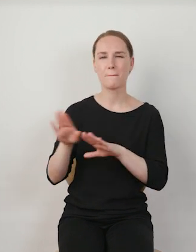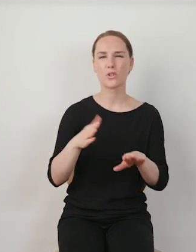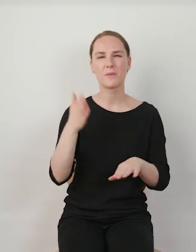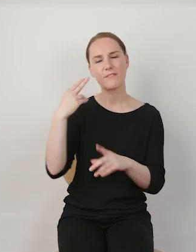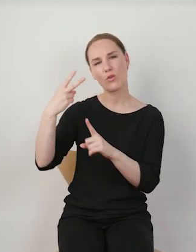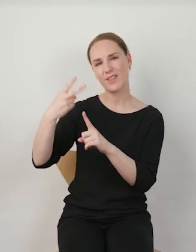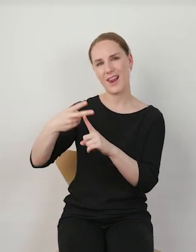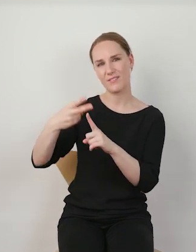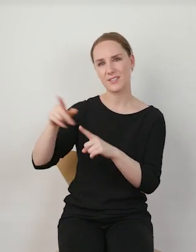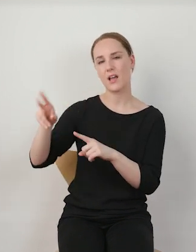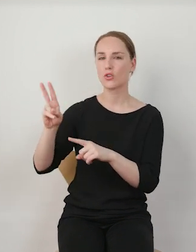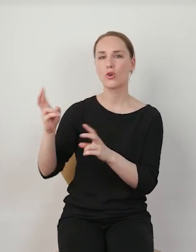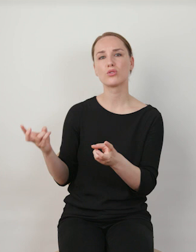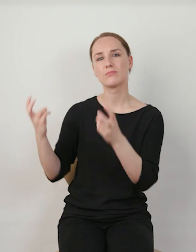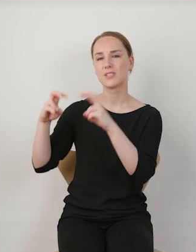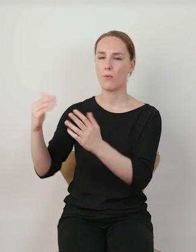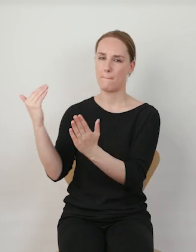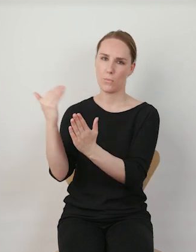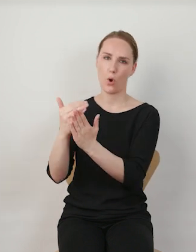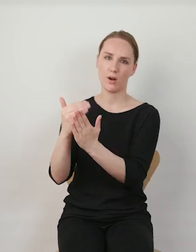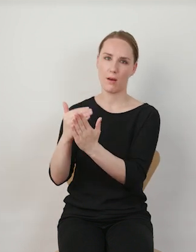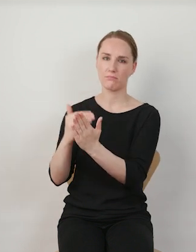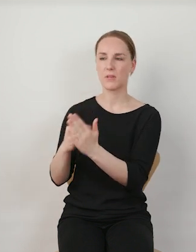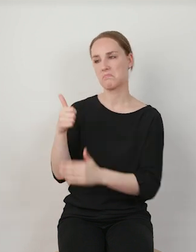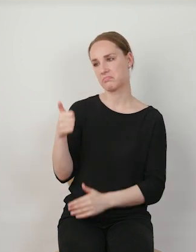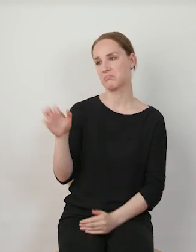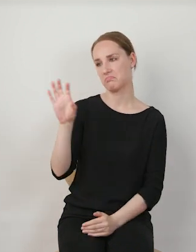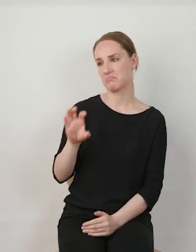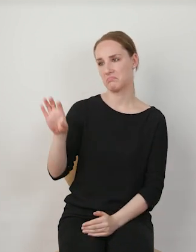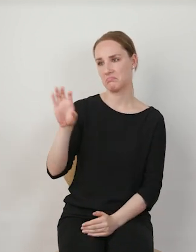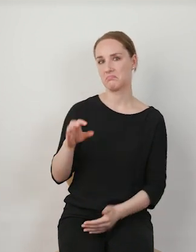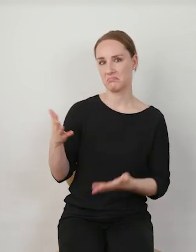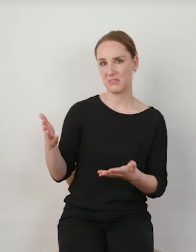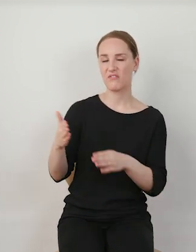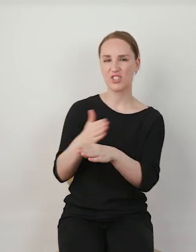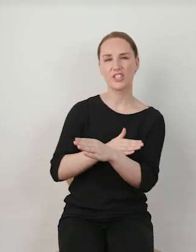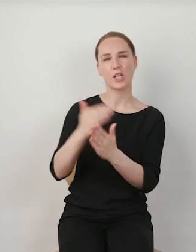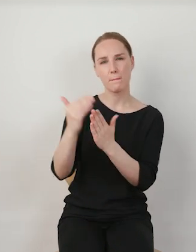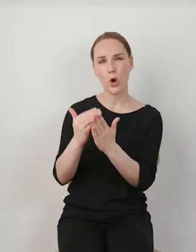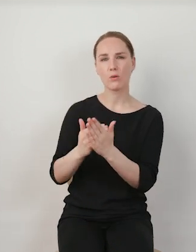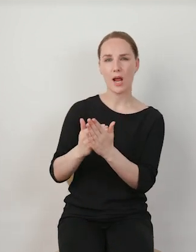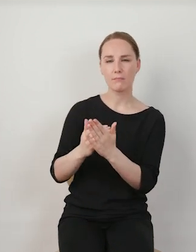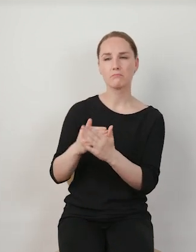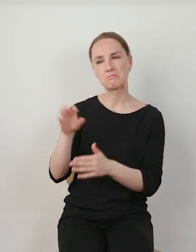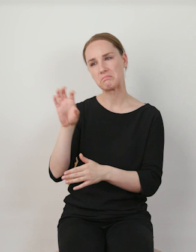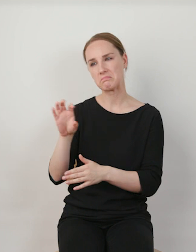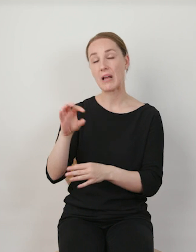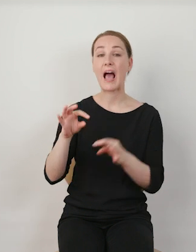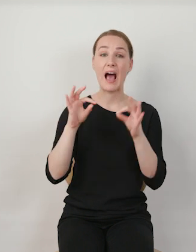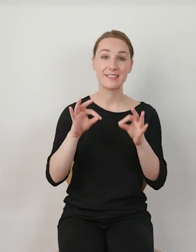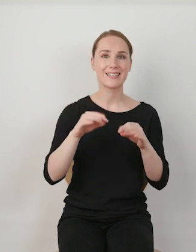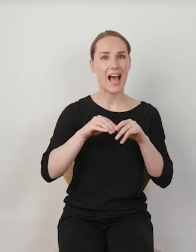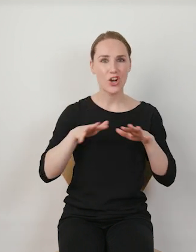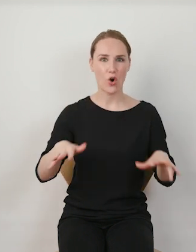telewizję, która została zaprogramowana przez jakąś stację i program został wcześniej ułożony dla nas, tak algorytm na